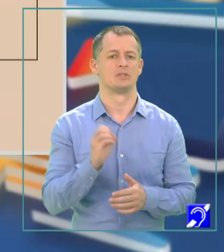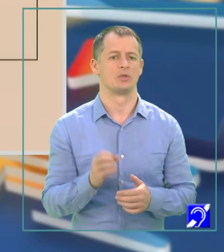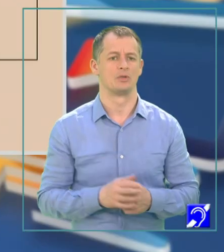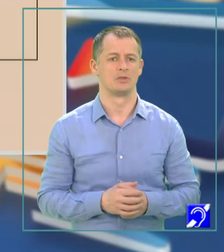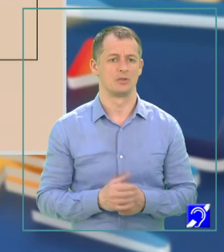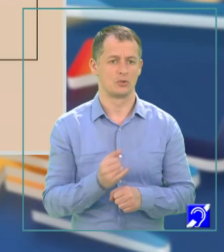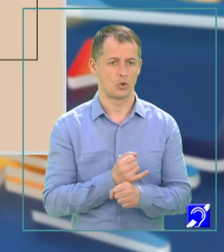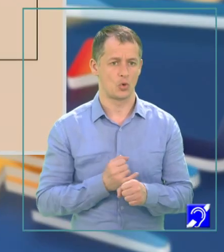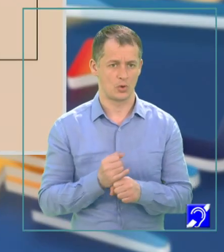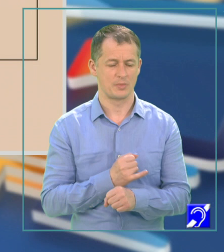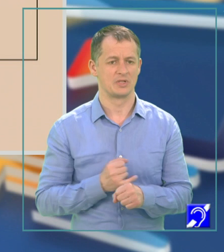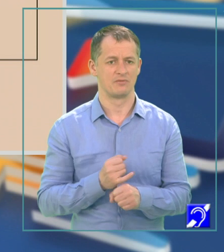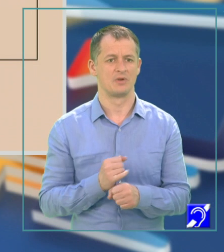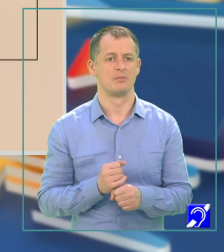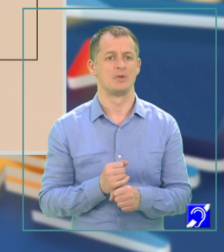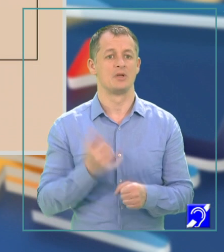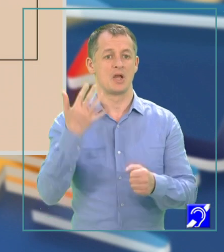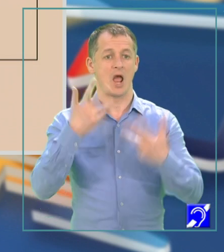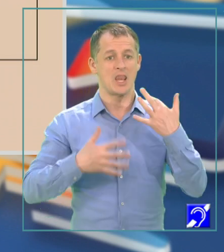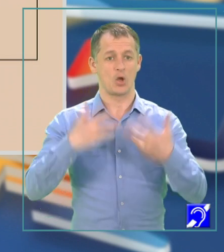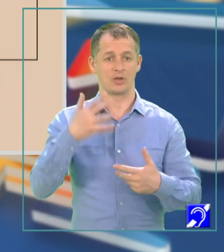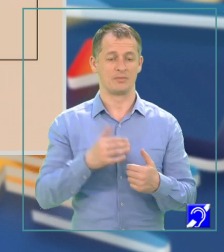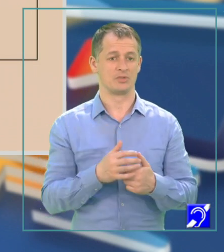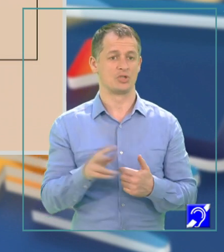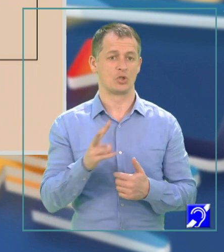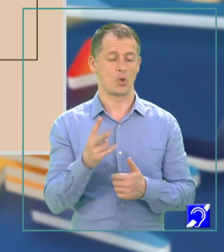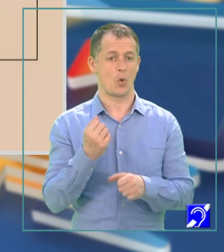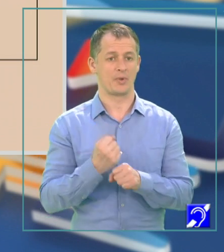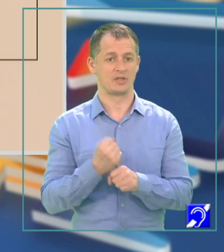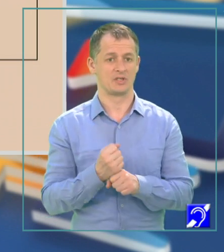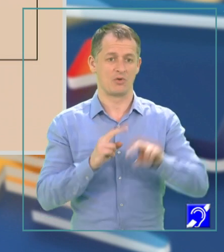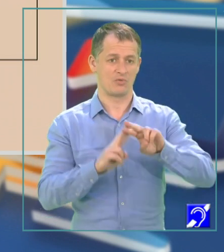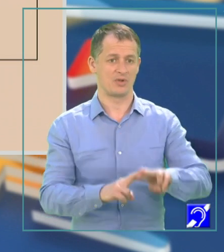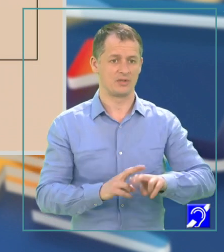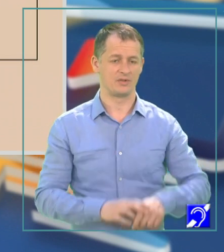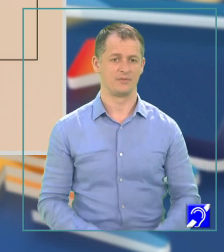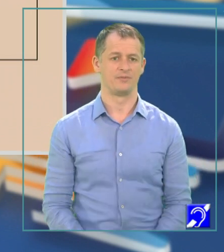Observăm algoritmul, observăm cele două operații care au rămas.